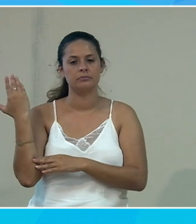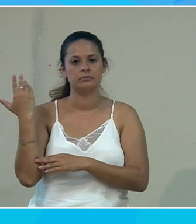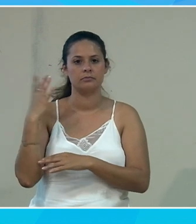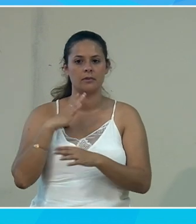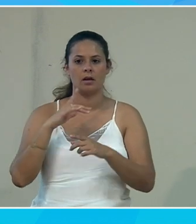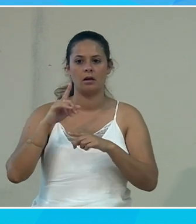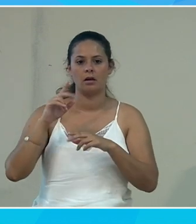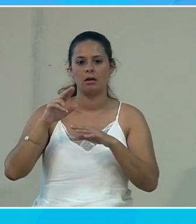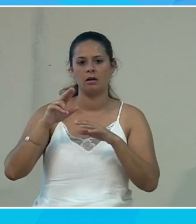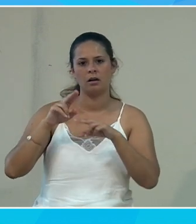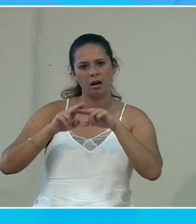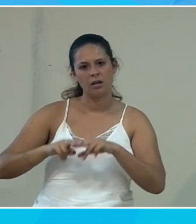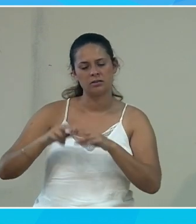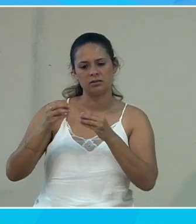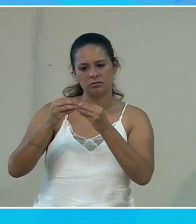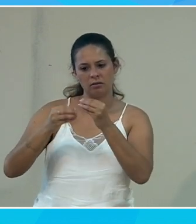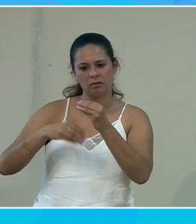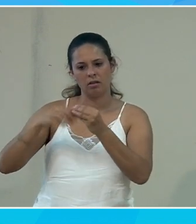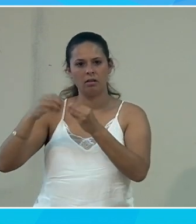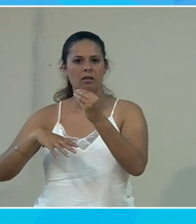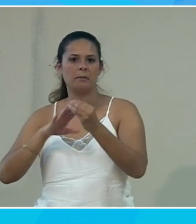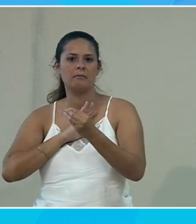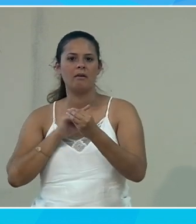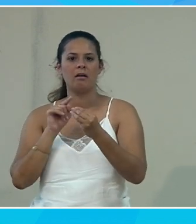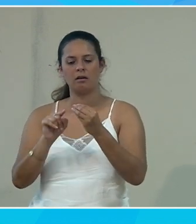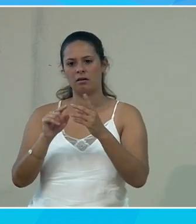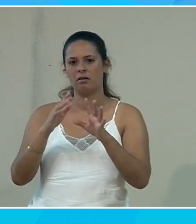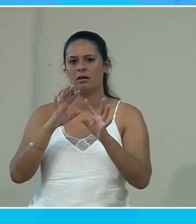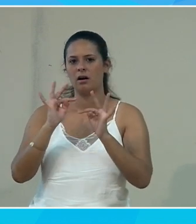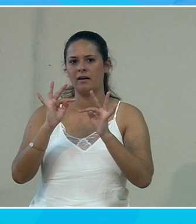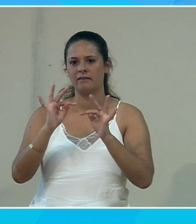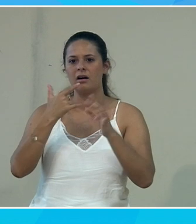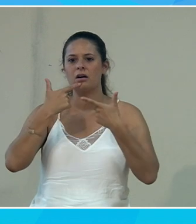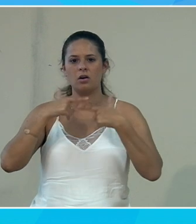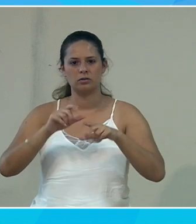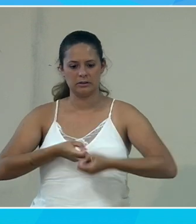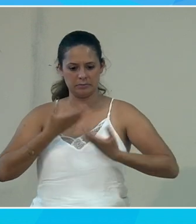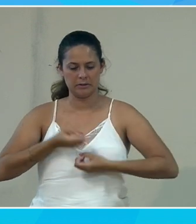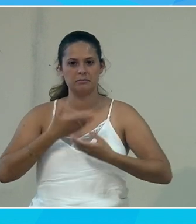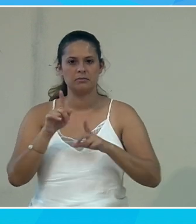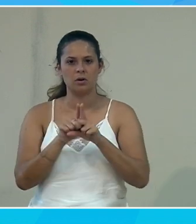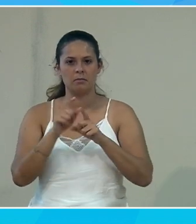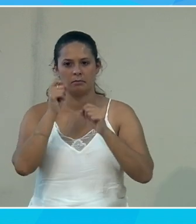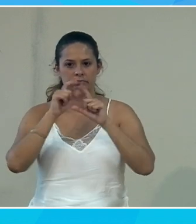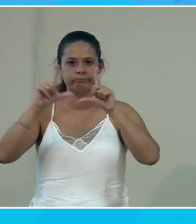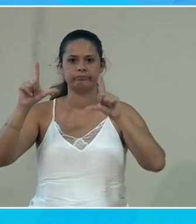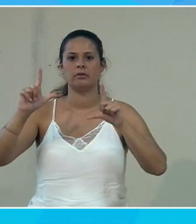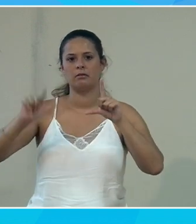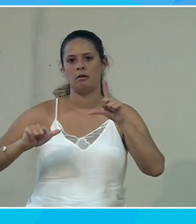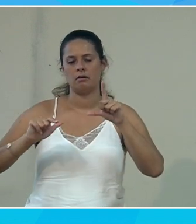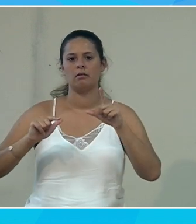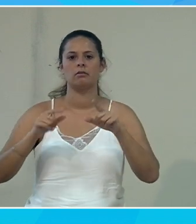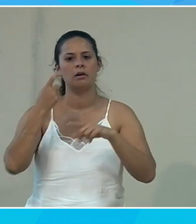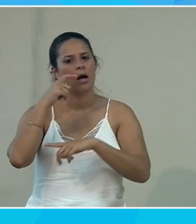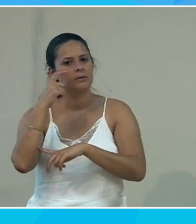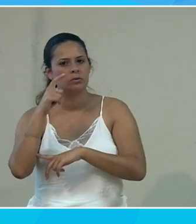bains qui traînent parce que probablement, quand je me suis exprimé, on a ces petits pics de langage qui font que ça apparaît à l'écran. Vous